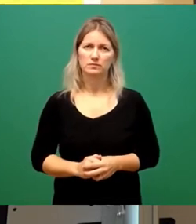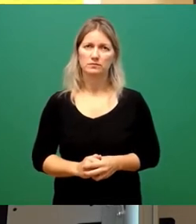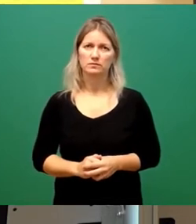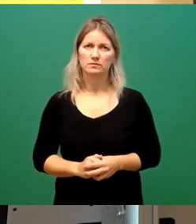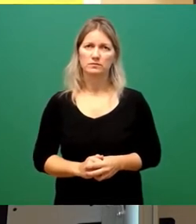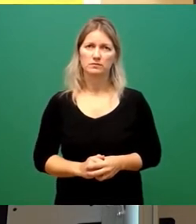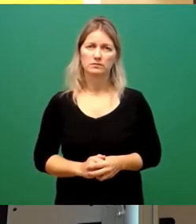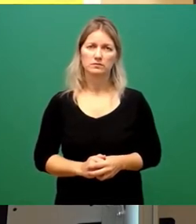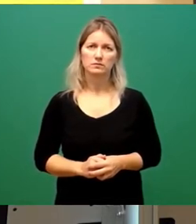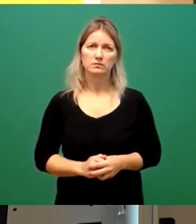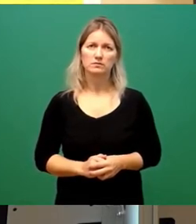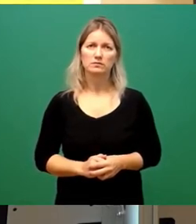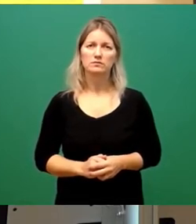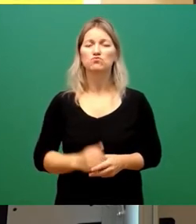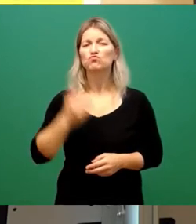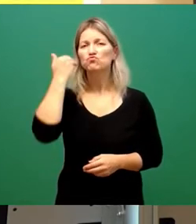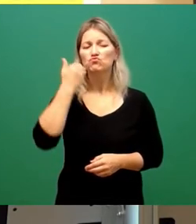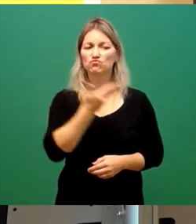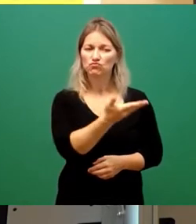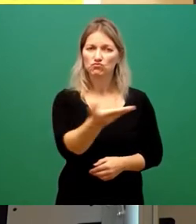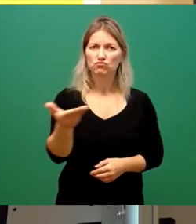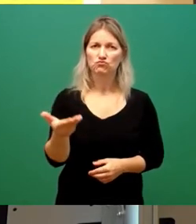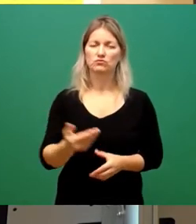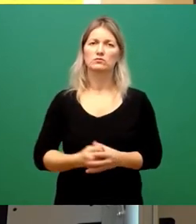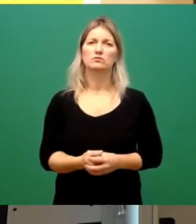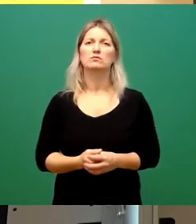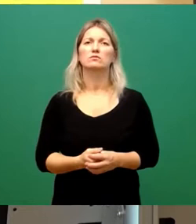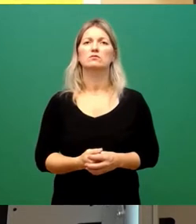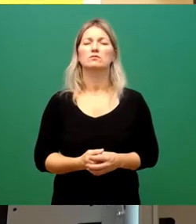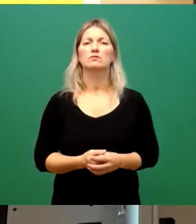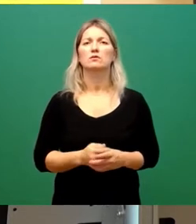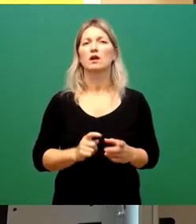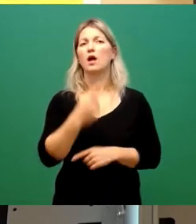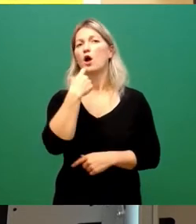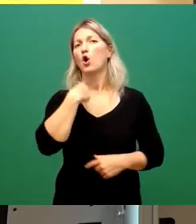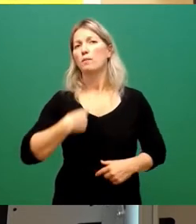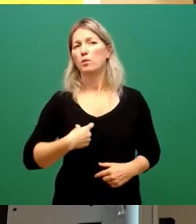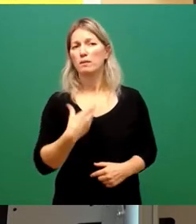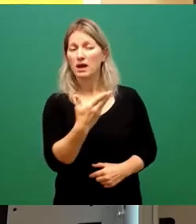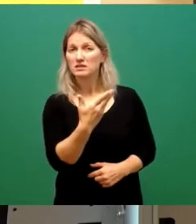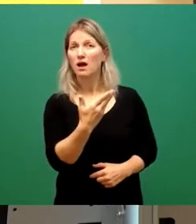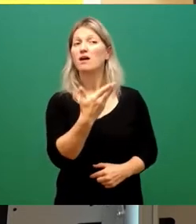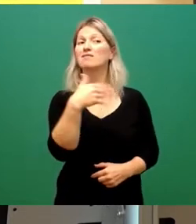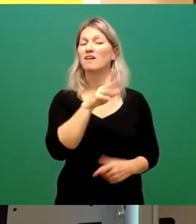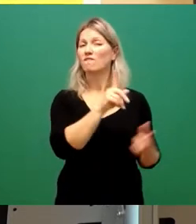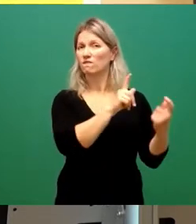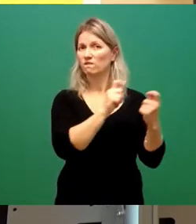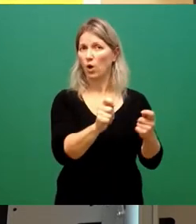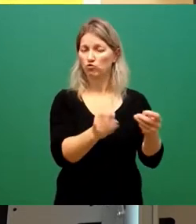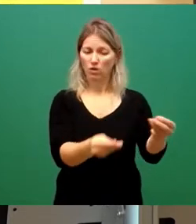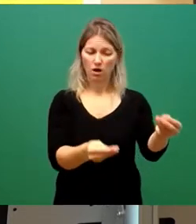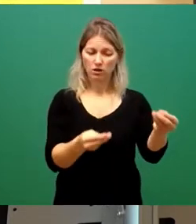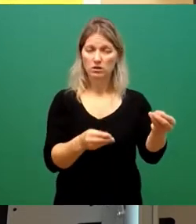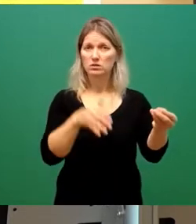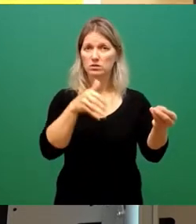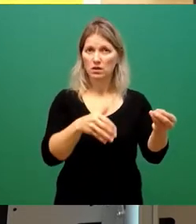Meine Damen und Herren, der Oberbürgermeister hat einen Vorschlag auf den Tisch gelegt. Wir aus den